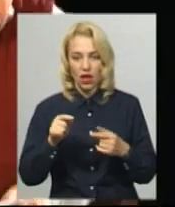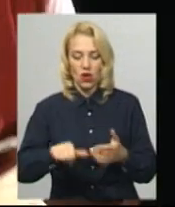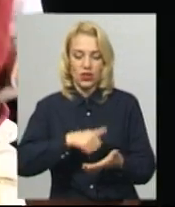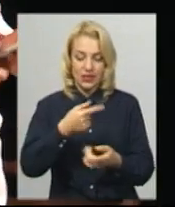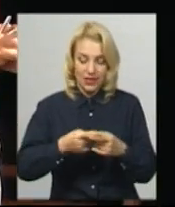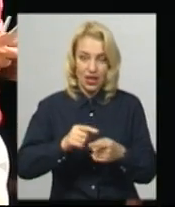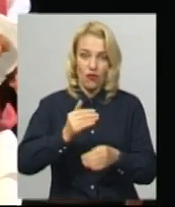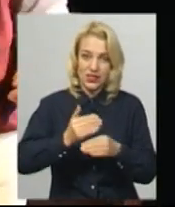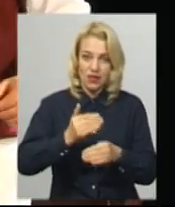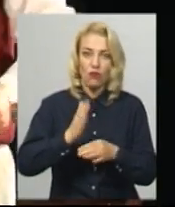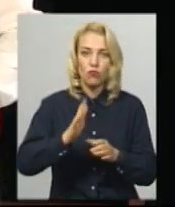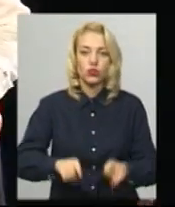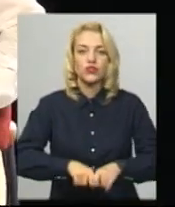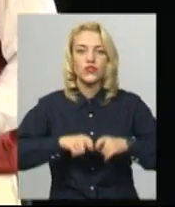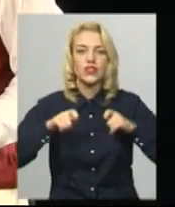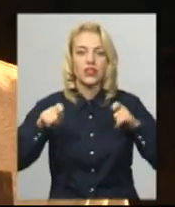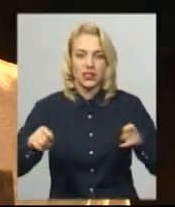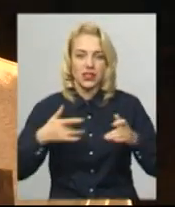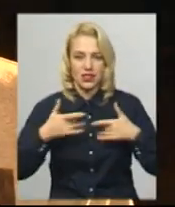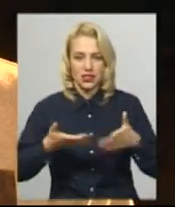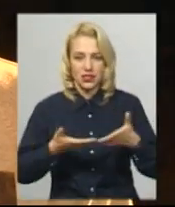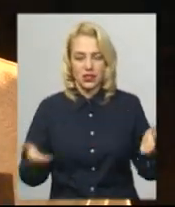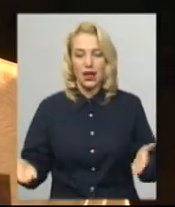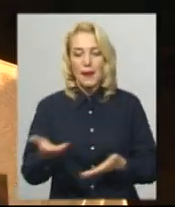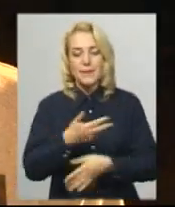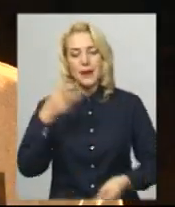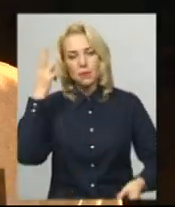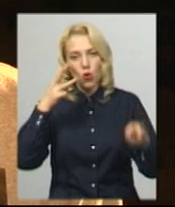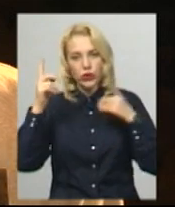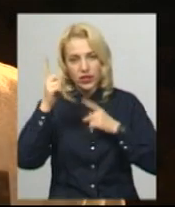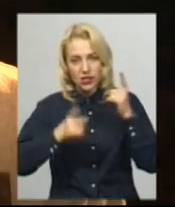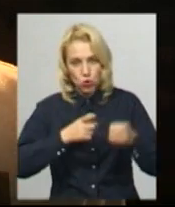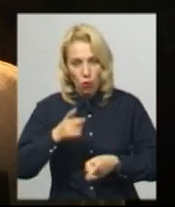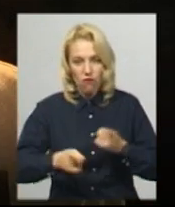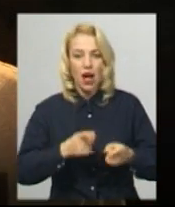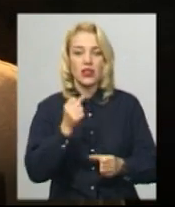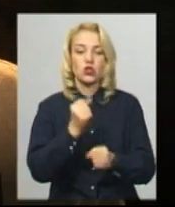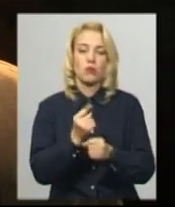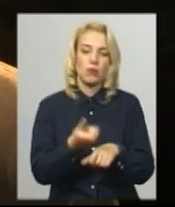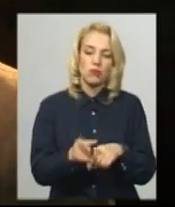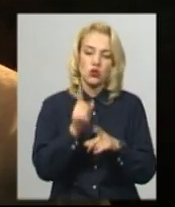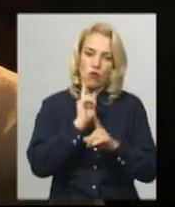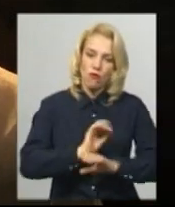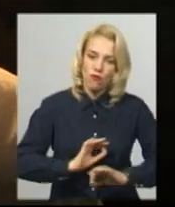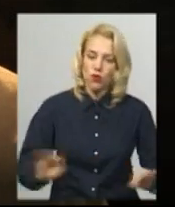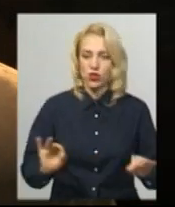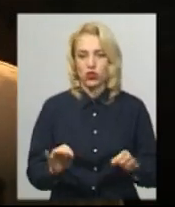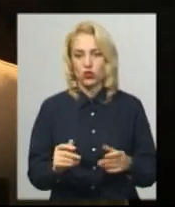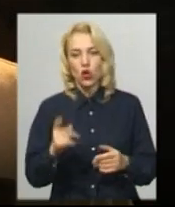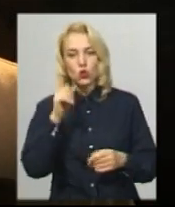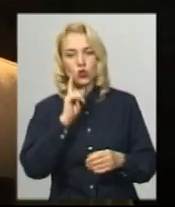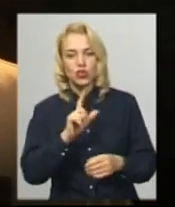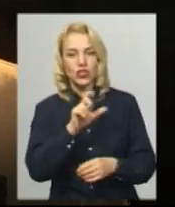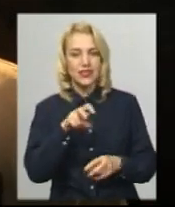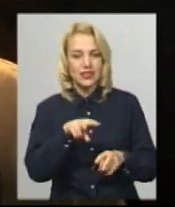розповідає головний режисер театру Дмитро Гусаков. Ми модернізували, зробили більш комфортнішу та зручнішу глядацьку